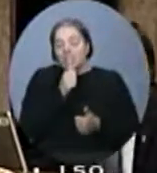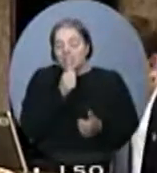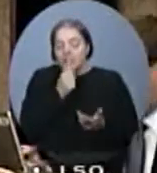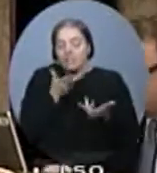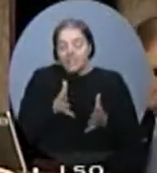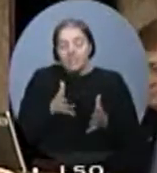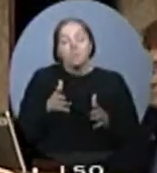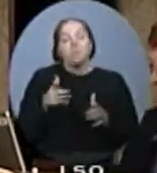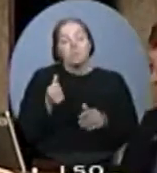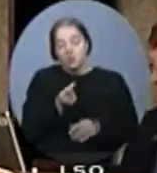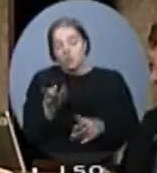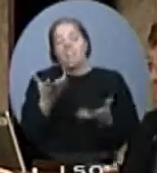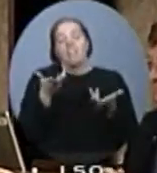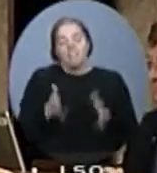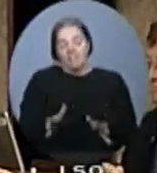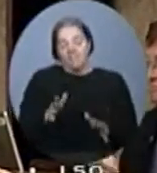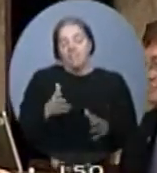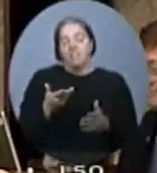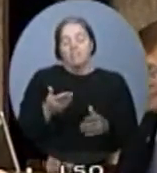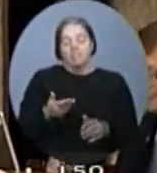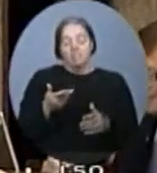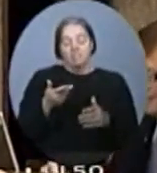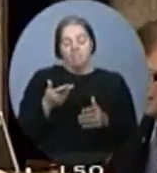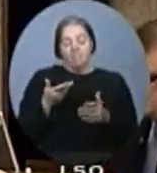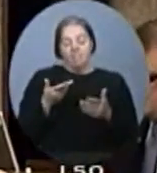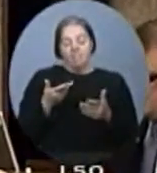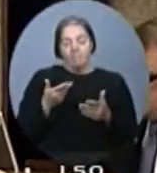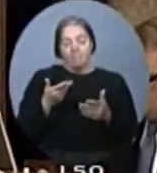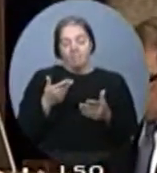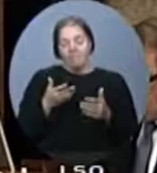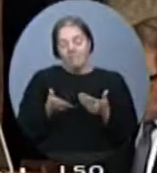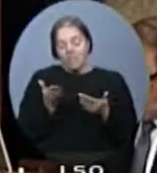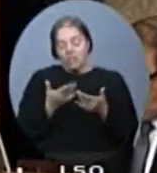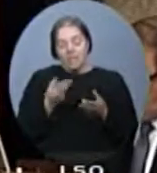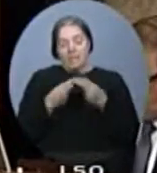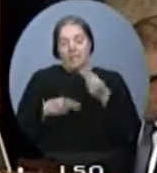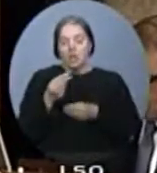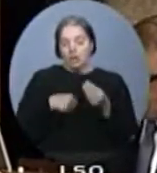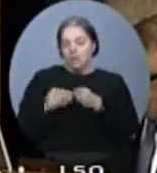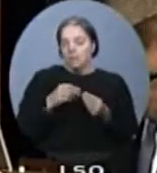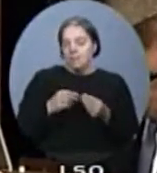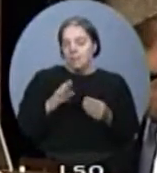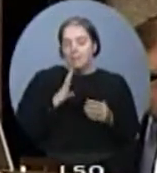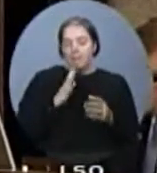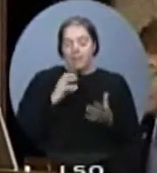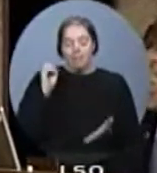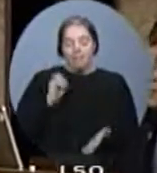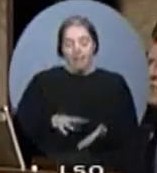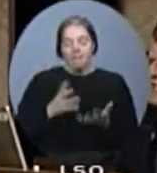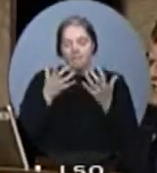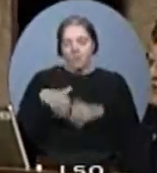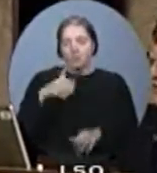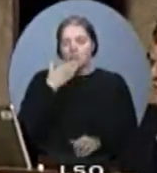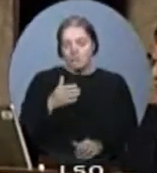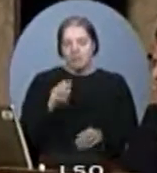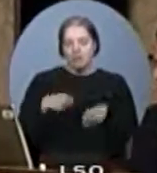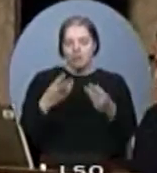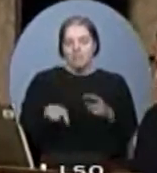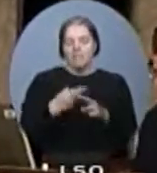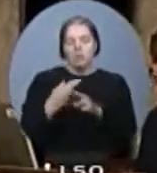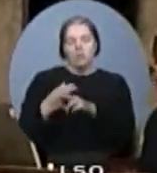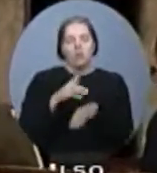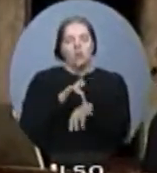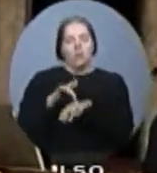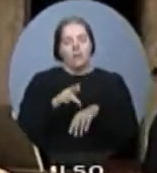terminés. Alors, même si la reprise est un meurtre fragile, de toute évidence, notre plan d'action économique fonctionne, Monsieur le Président, puis il donne des résultats concrets aux Canadiens,